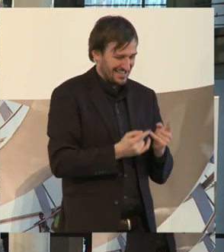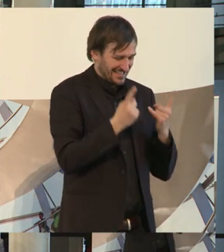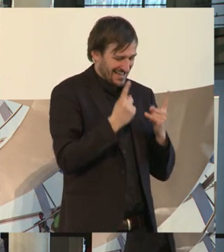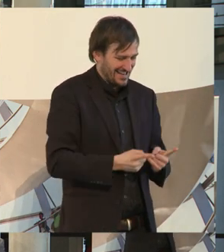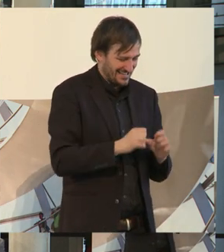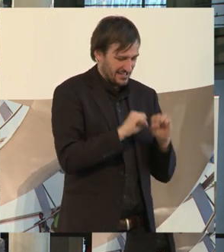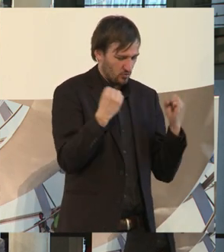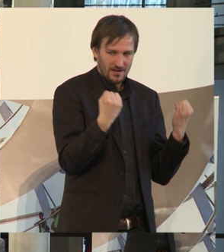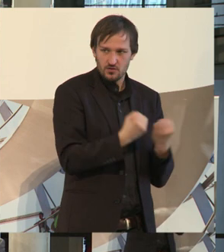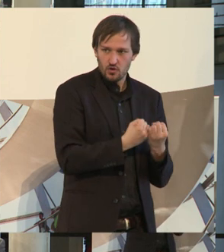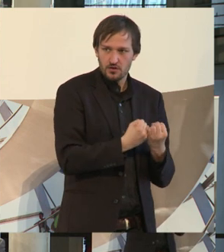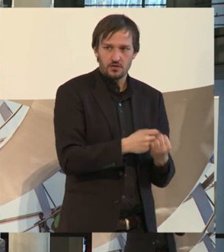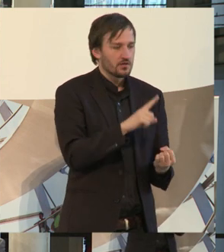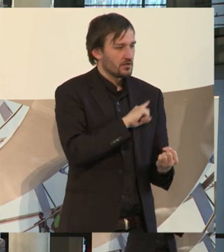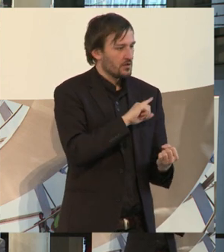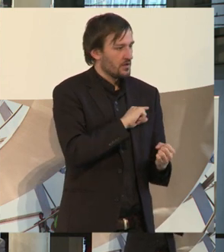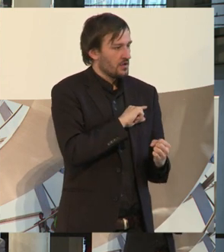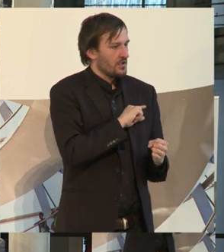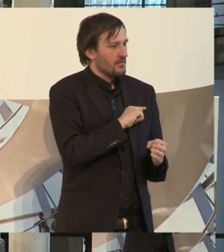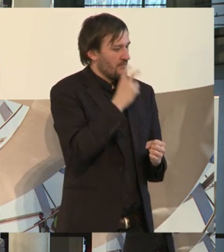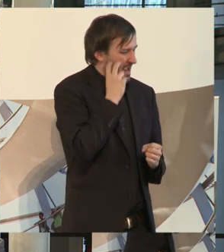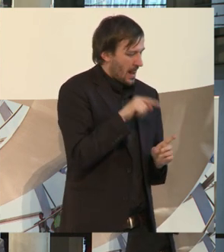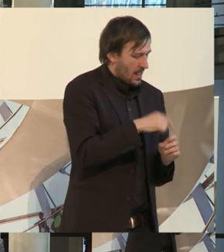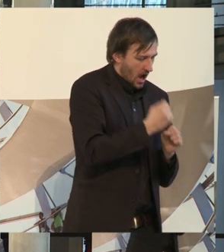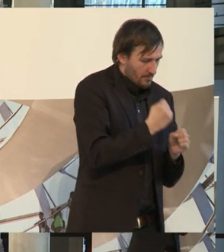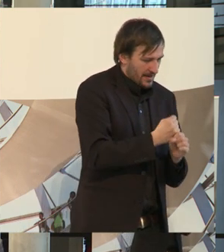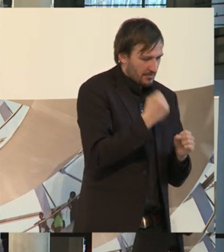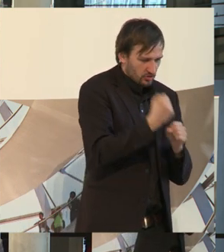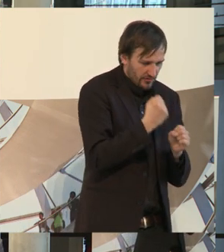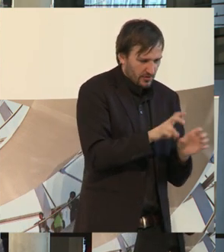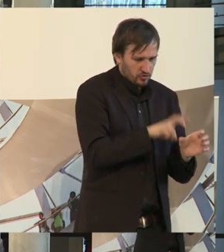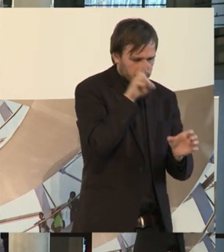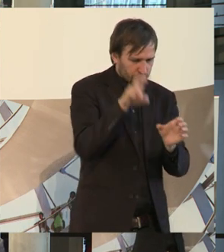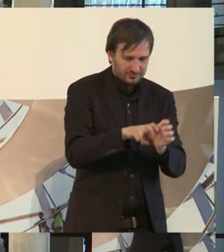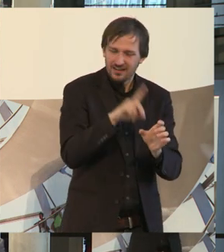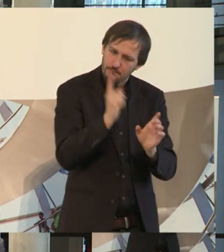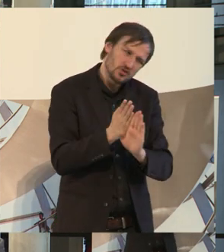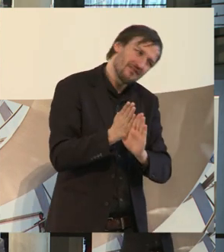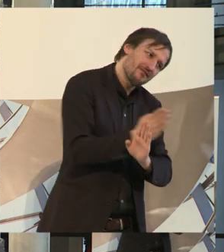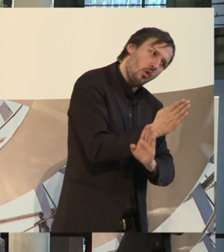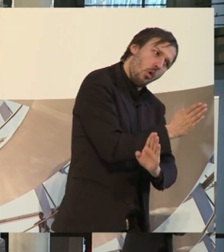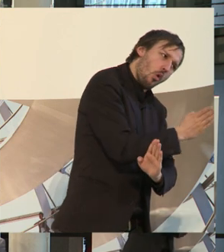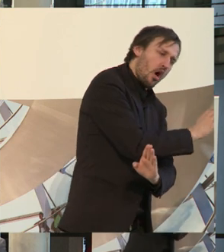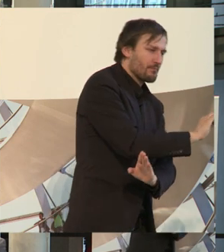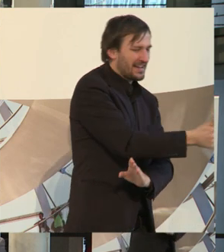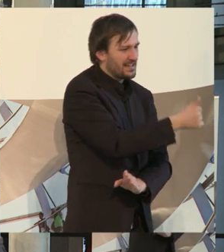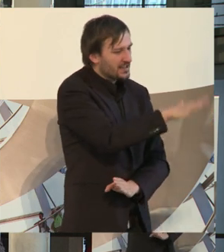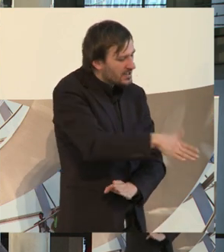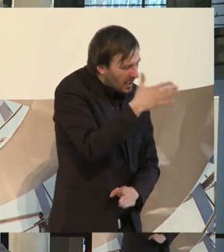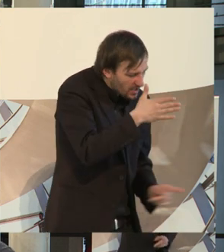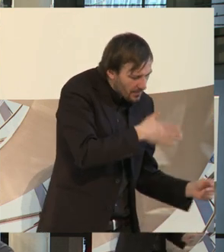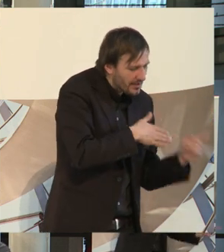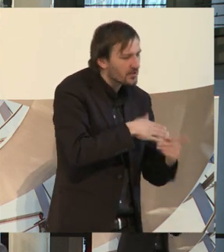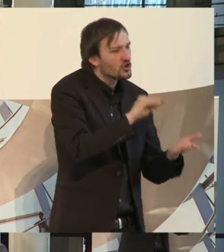wenn man in dem Alter ist, in Arbeit und Beschäftigung zu gehen, sondern für mich ist die Voraussetzung, früh zu beginnen. Also Kindergarten, Schule,